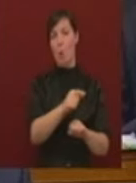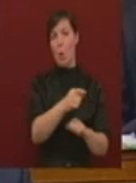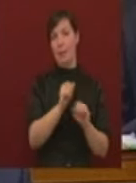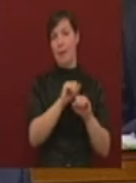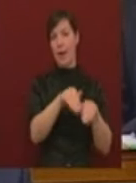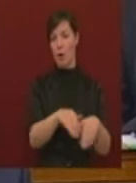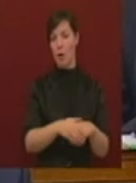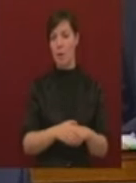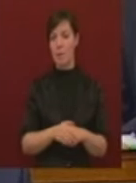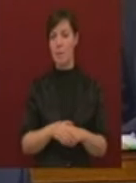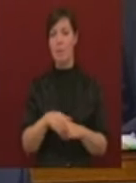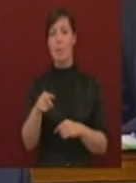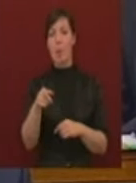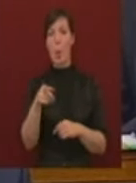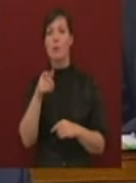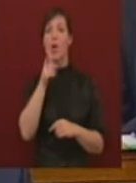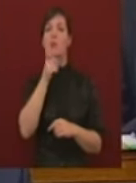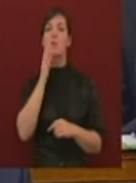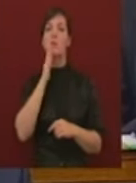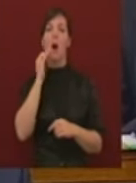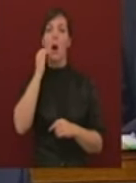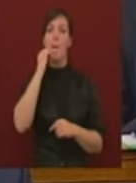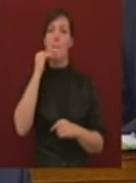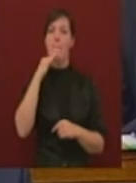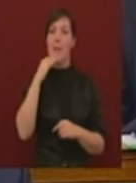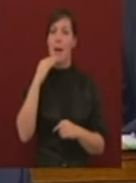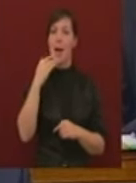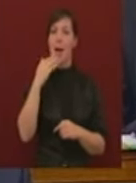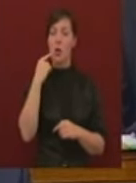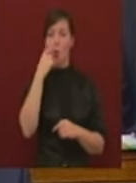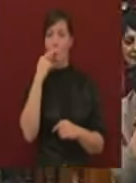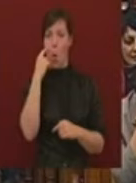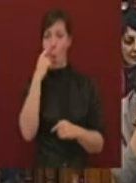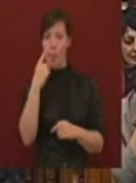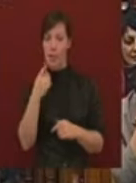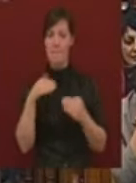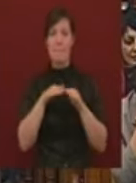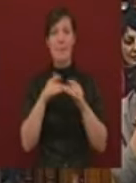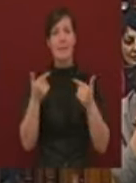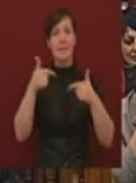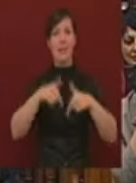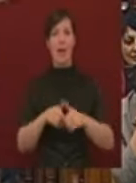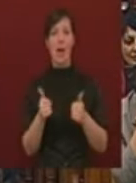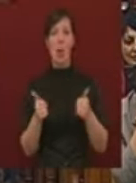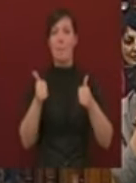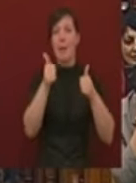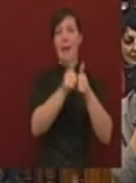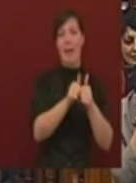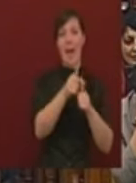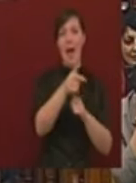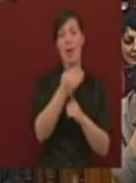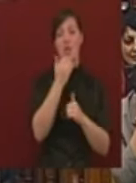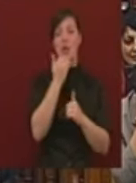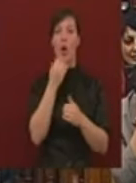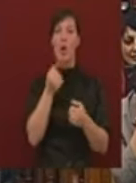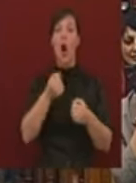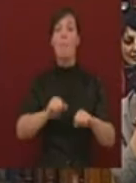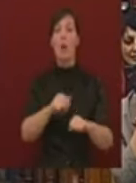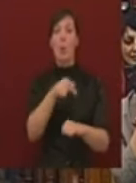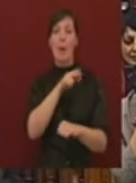ezzel kívánja a spekulatív gazdaság és a bankárok érdekeit védelmezni. Tisztelt miniszterelnök úr!